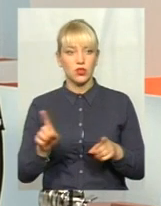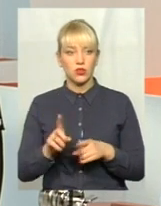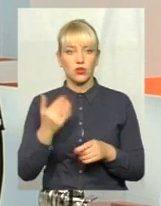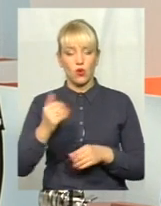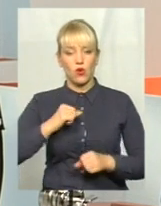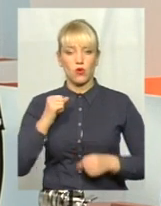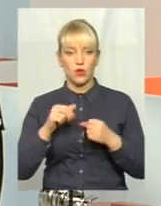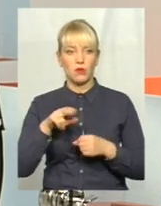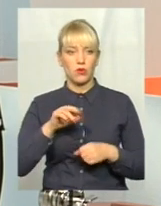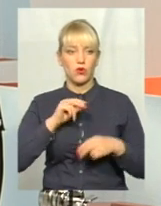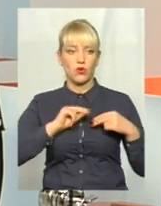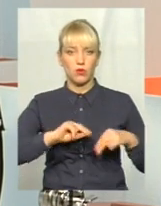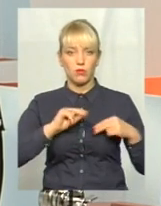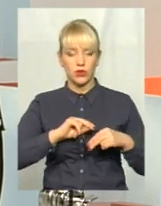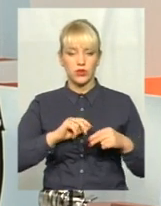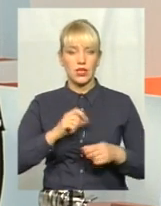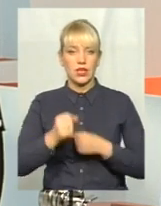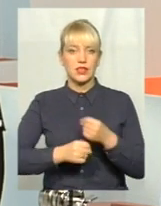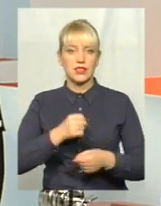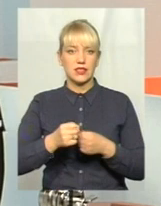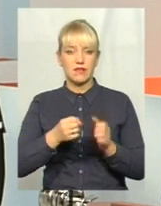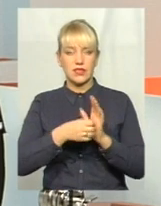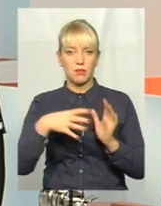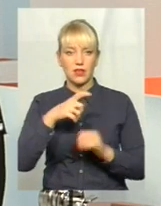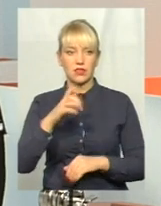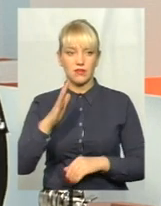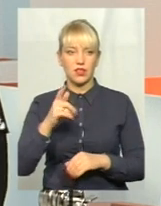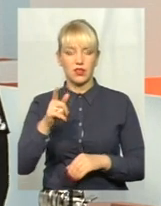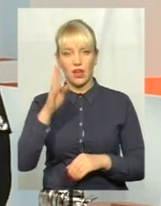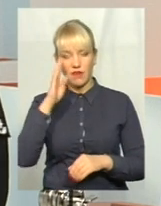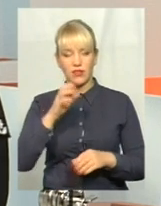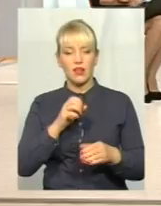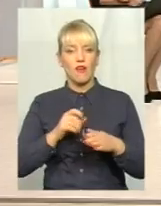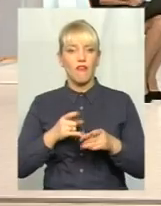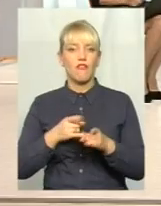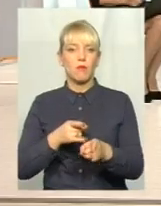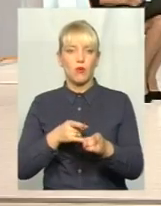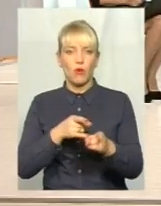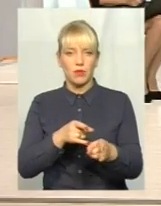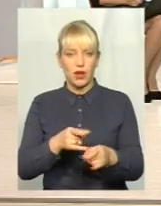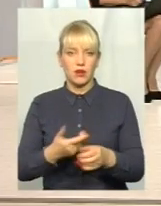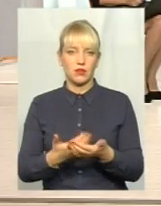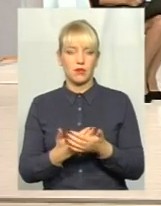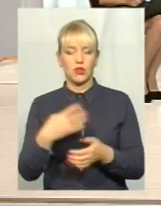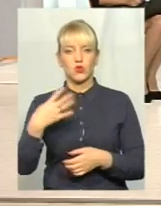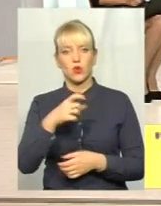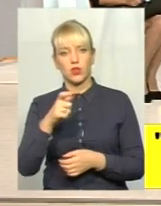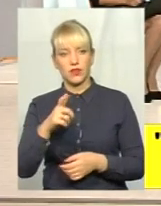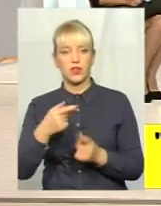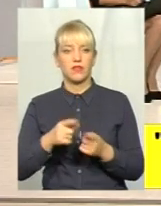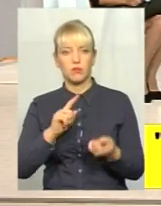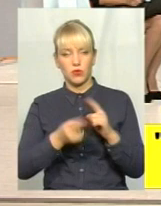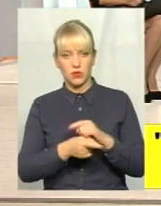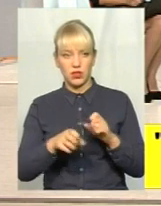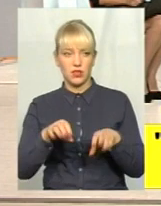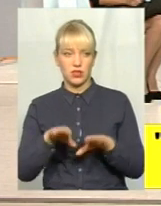колега по роботі дістався на роботу за 15 хвилин, а він в корках доставався там 40 хвилин, то він прийме інше рішення.